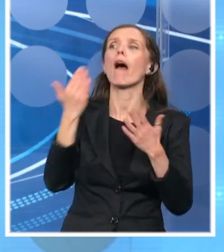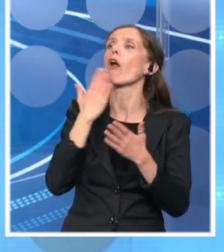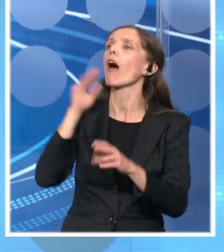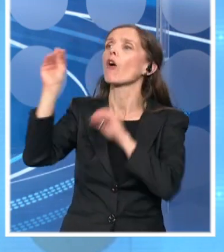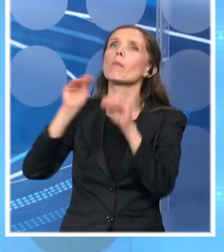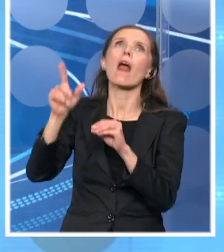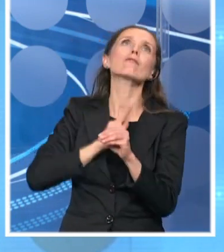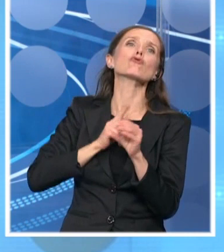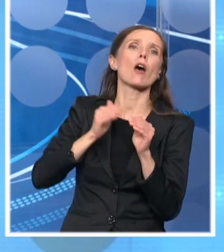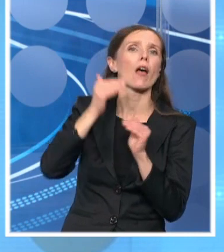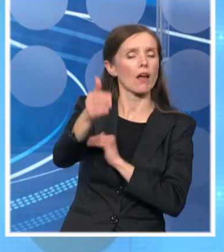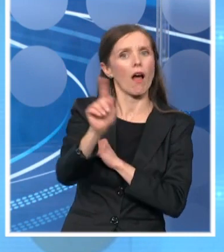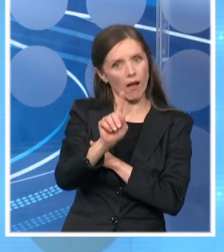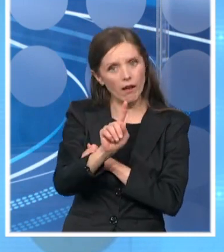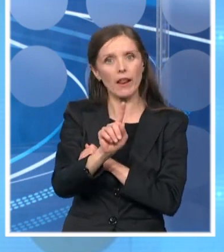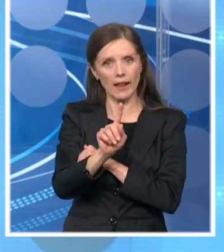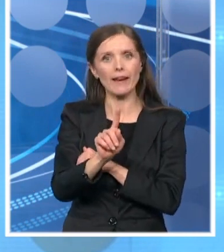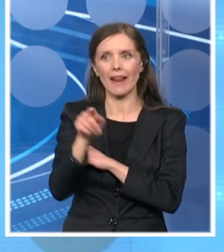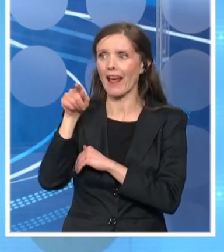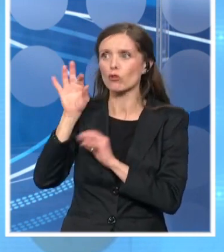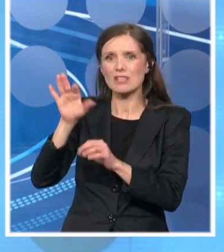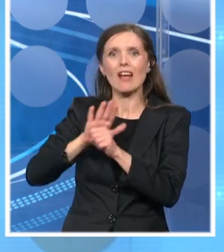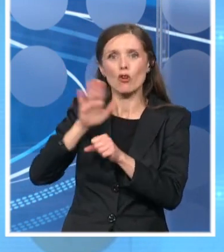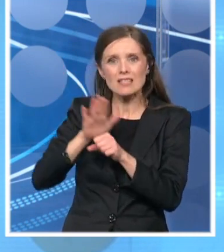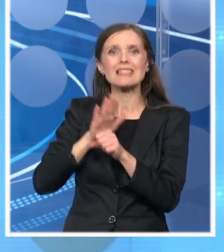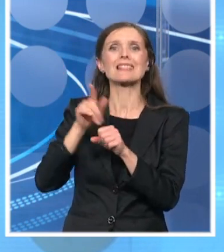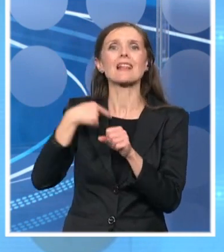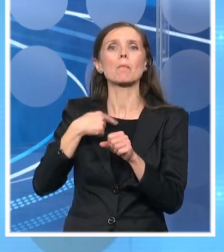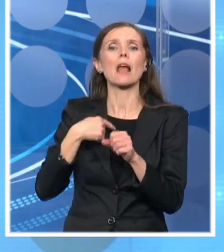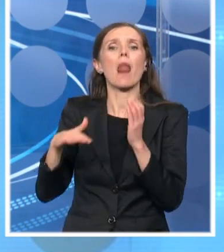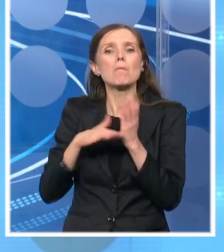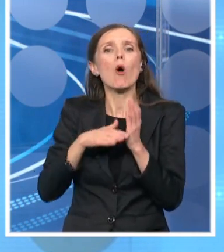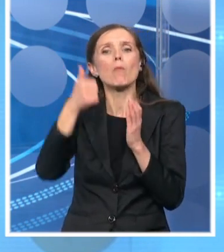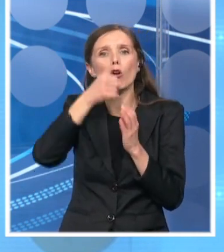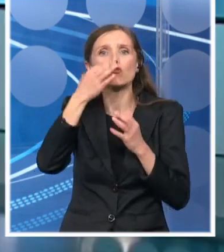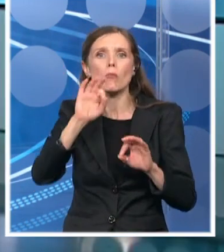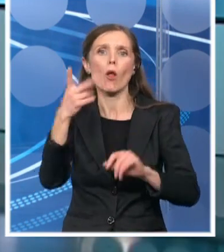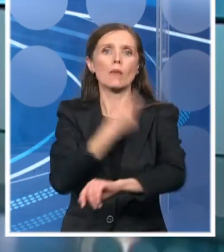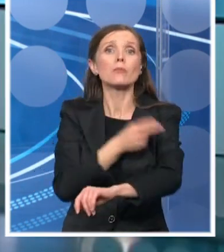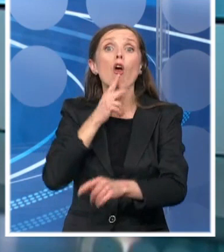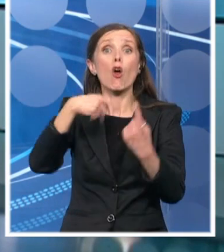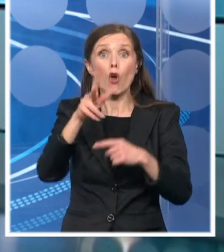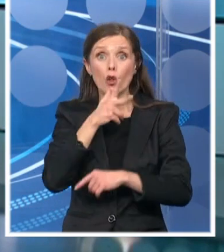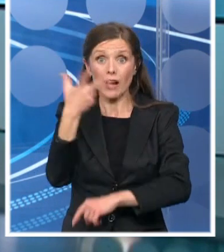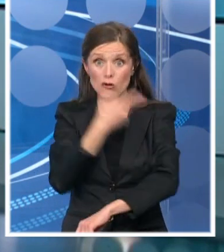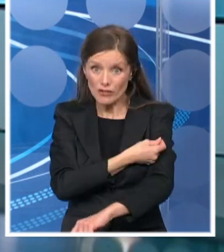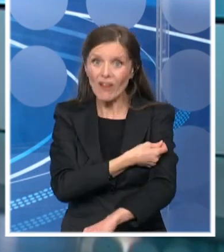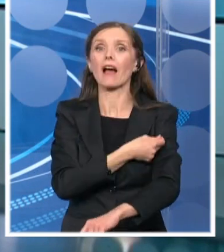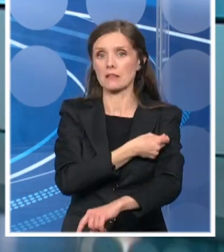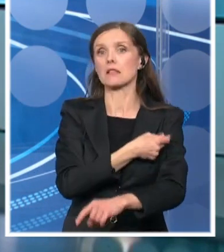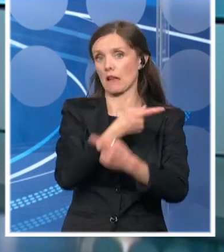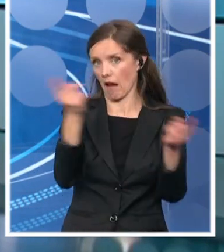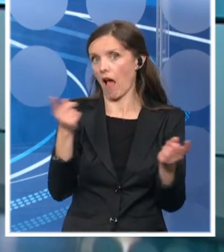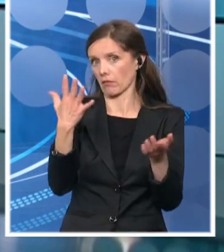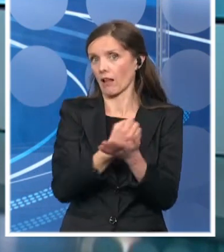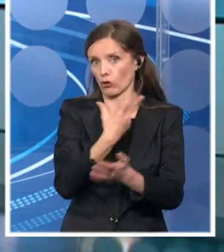pomoći da što efikasnije vakcinišamo sve one naše građane koji žele da budu vakcinisani. A ja se nadam da je to